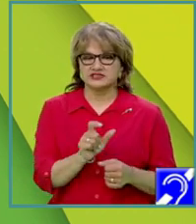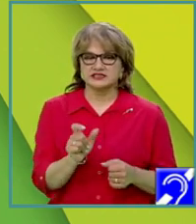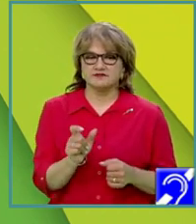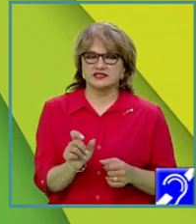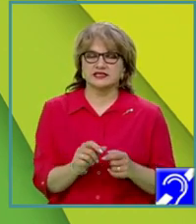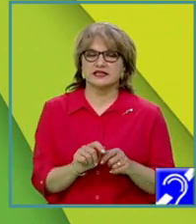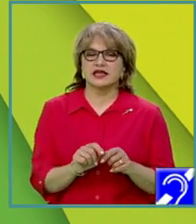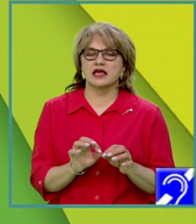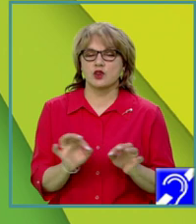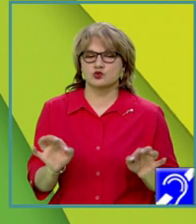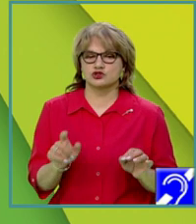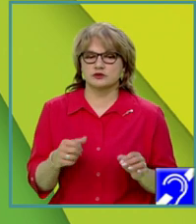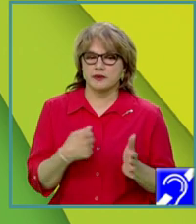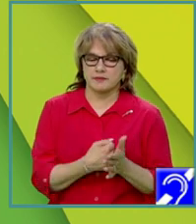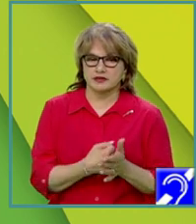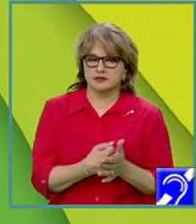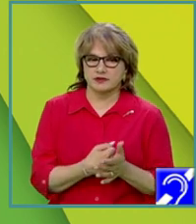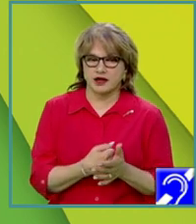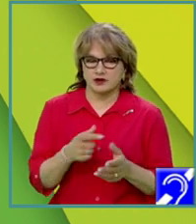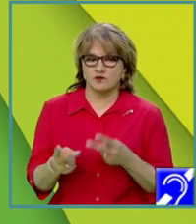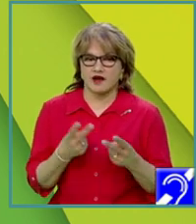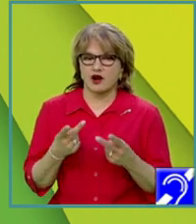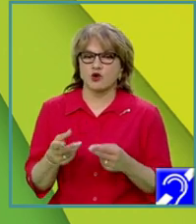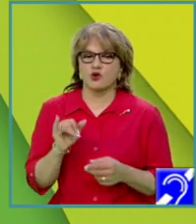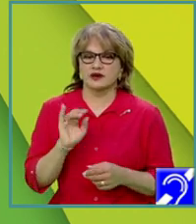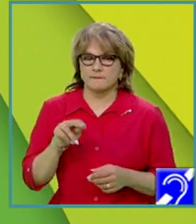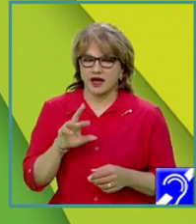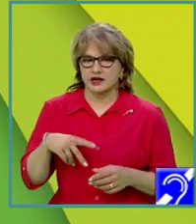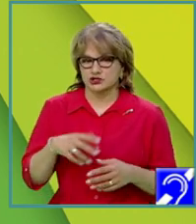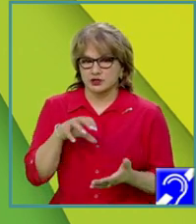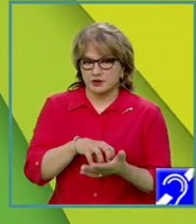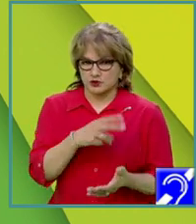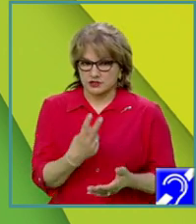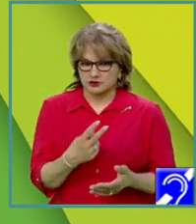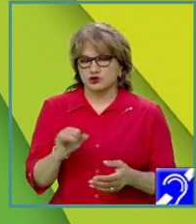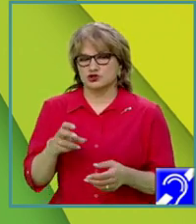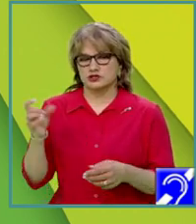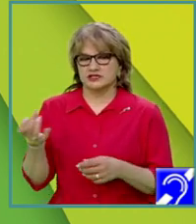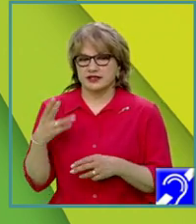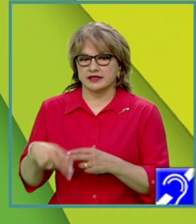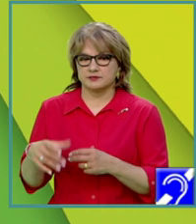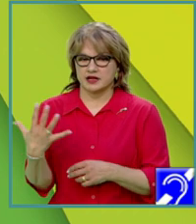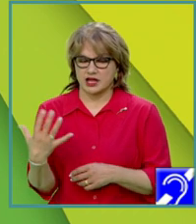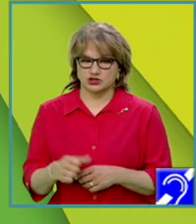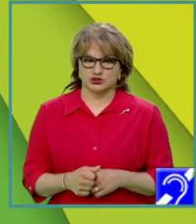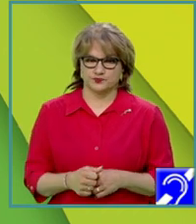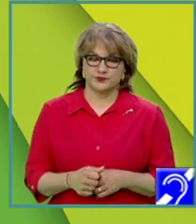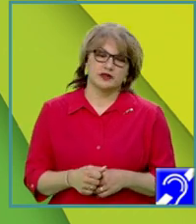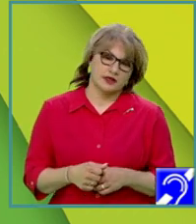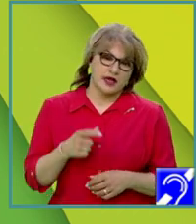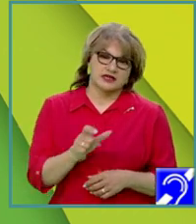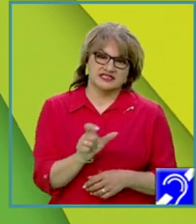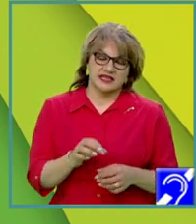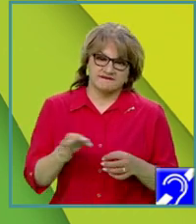lungime maximală cu valori impare începe de la poziția 2 și se termină la poziția 5. Secvența are